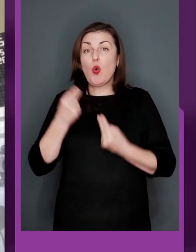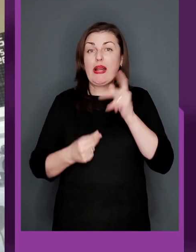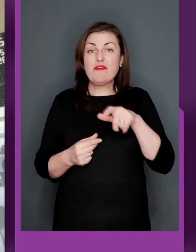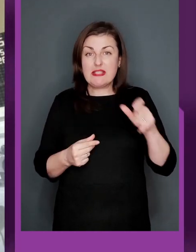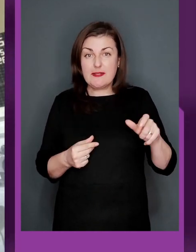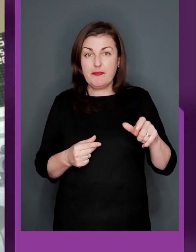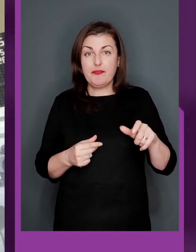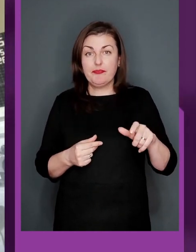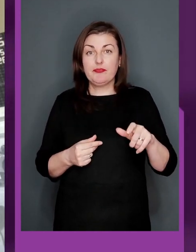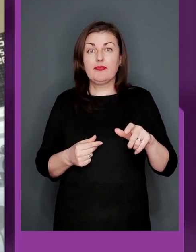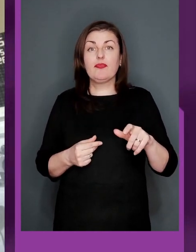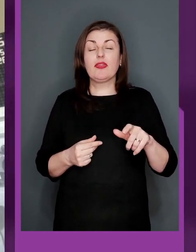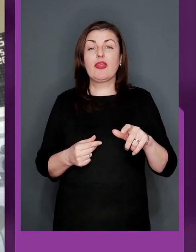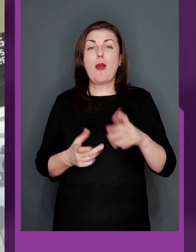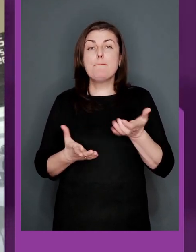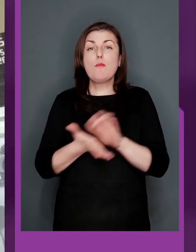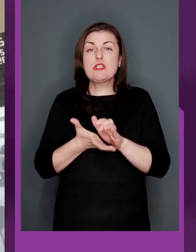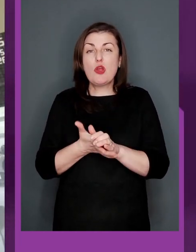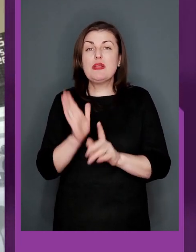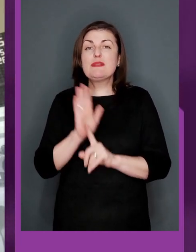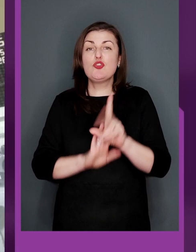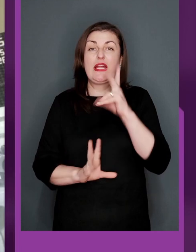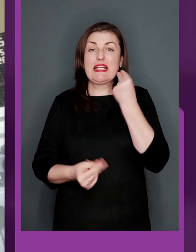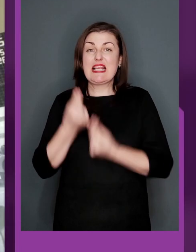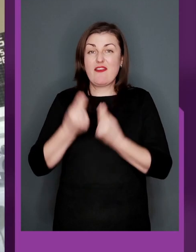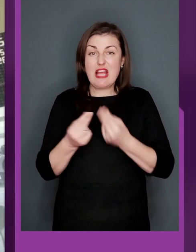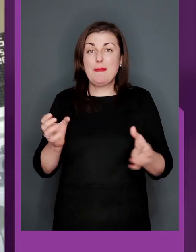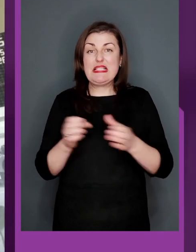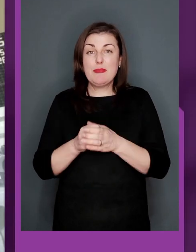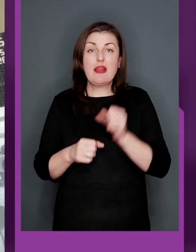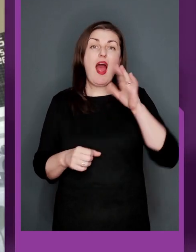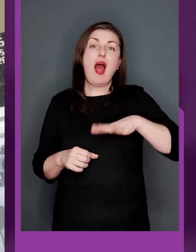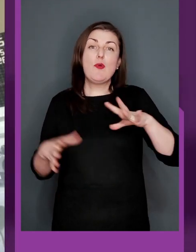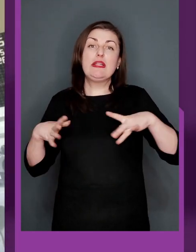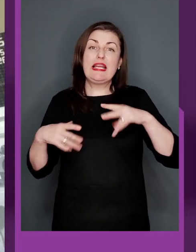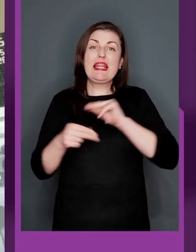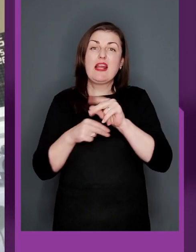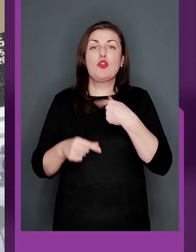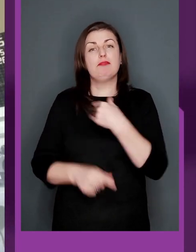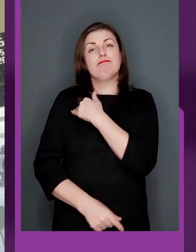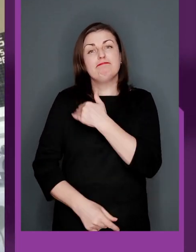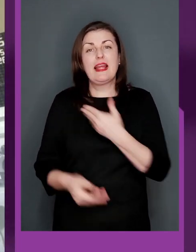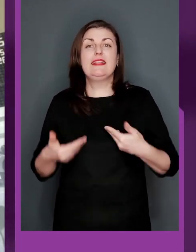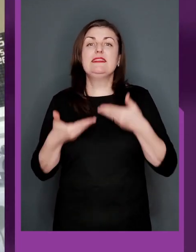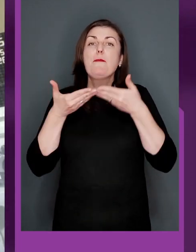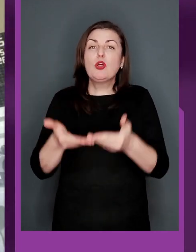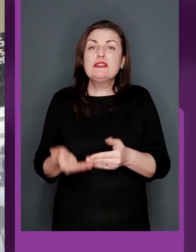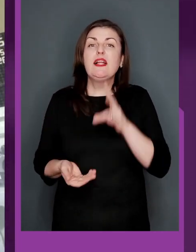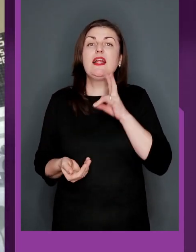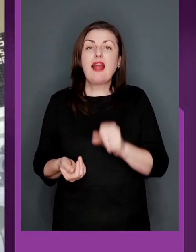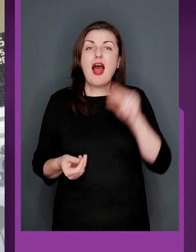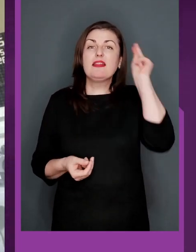познайомився спочатку з гравцями з збірної, а потім і тренери до мене підійшли і запросили